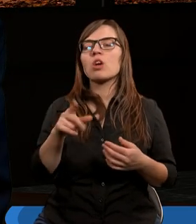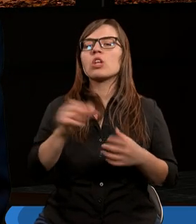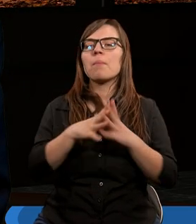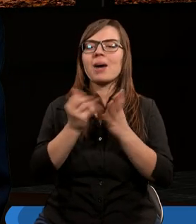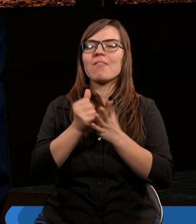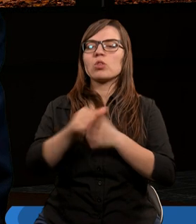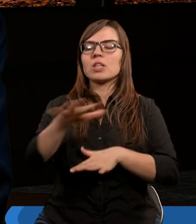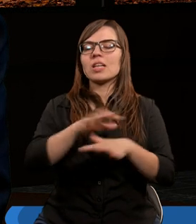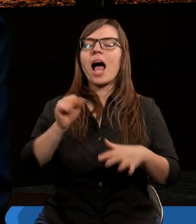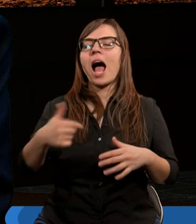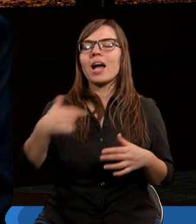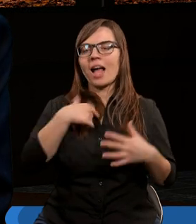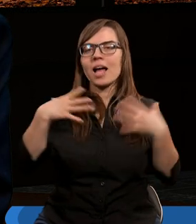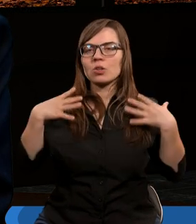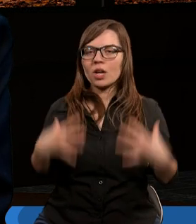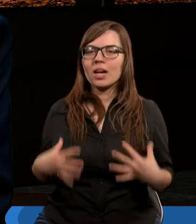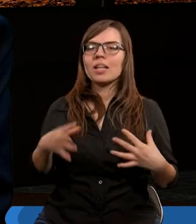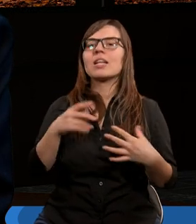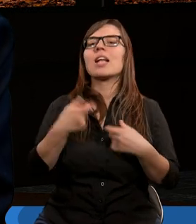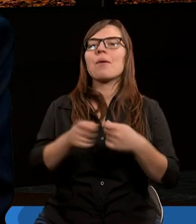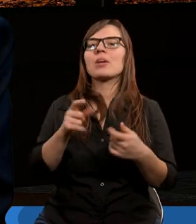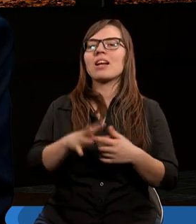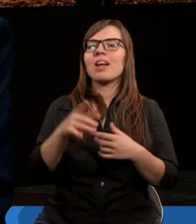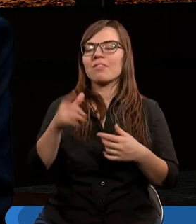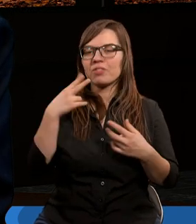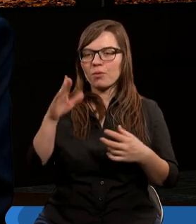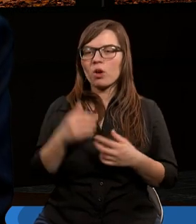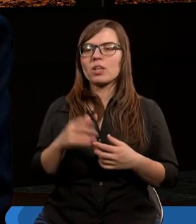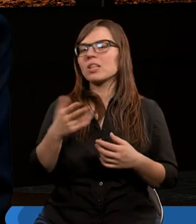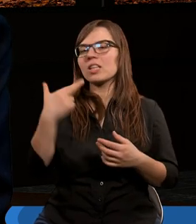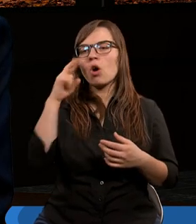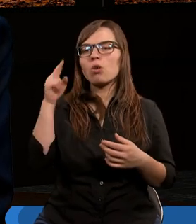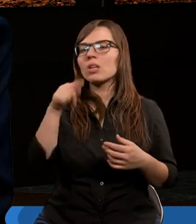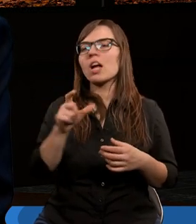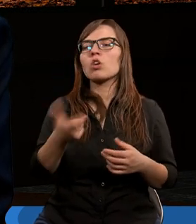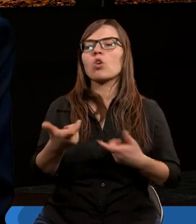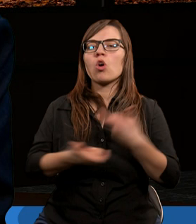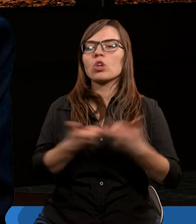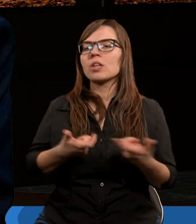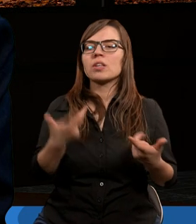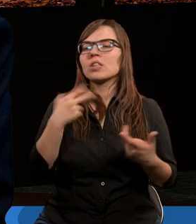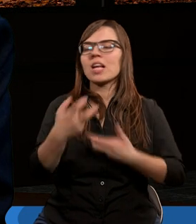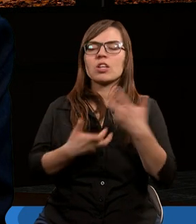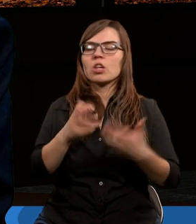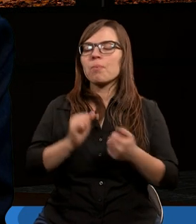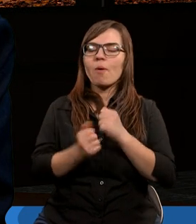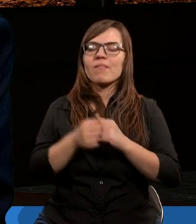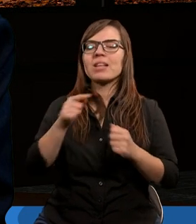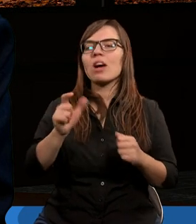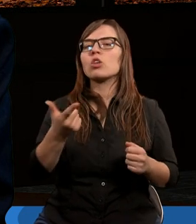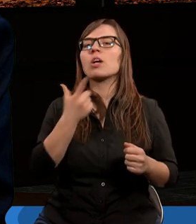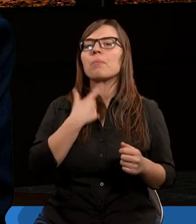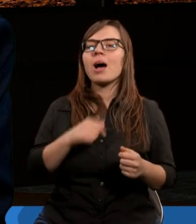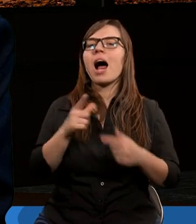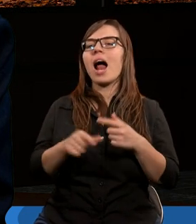tego, że prawo jest duchowe, a ja cielesne, zaprzedane w niewolę grzechu. Nie rozumiem tego, co czynię. Nie czynię bowiem tego, czego